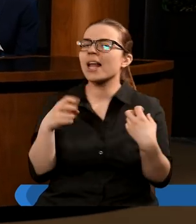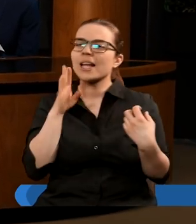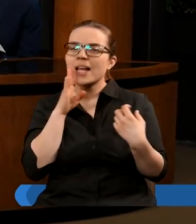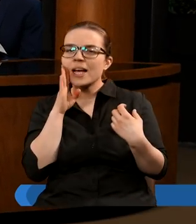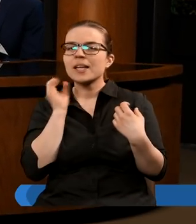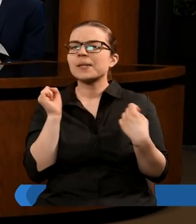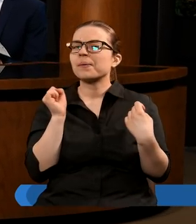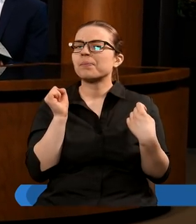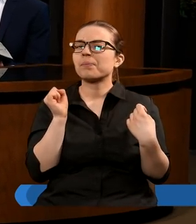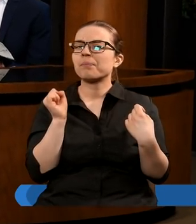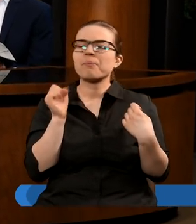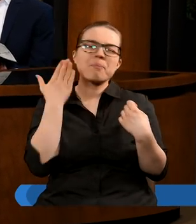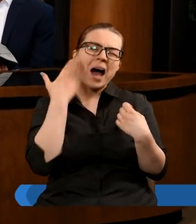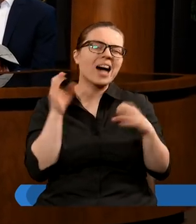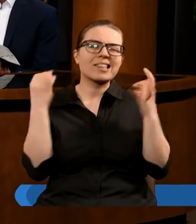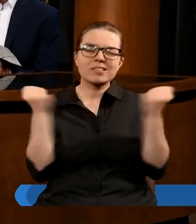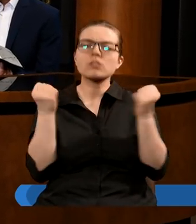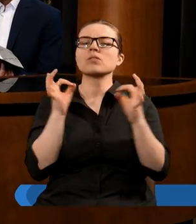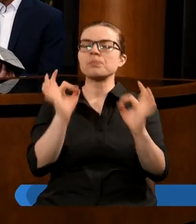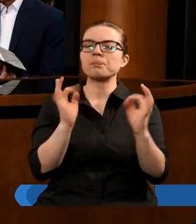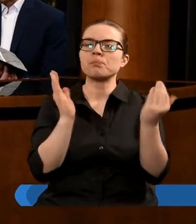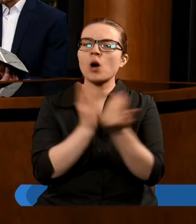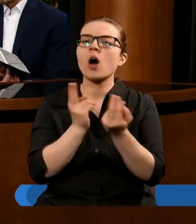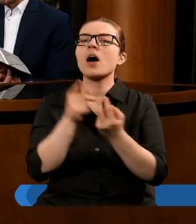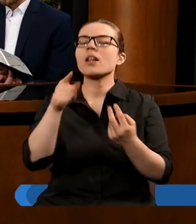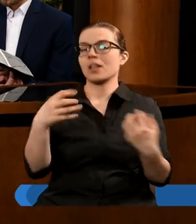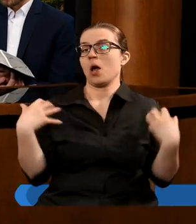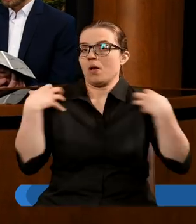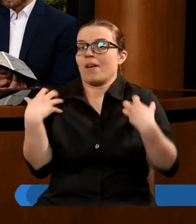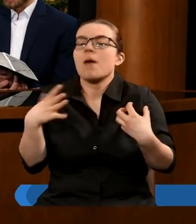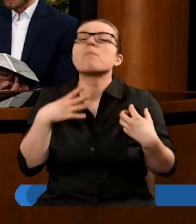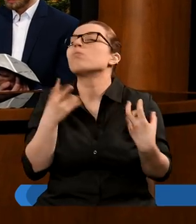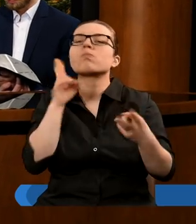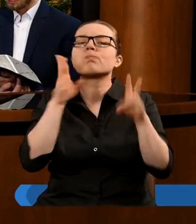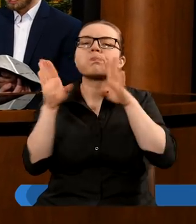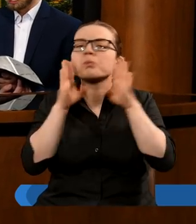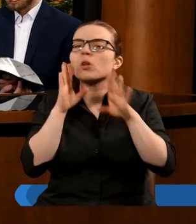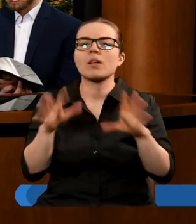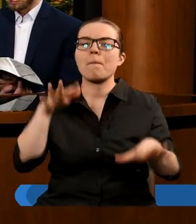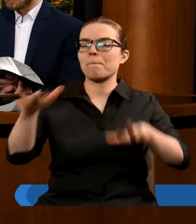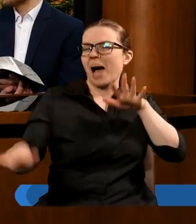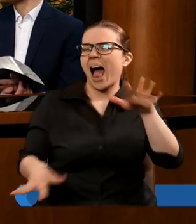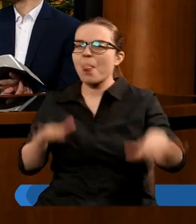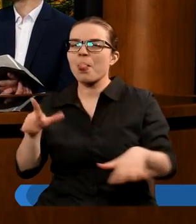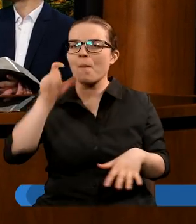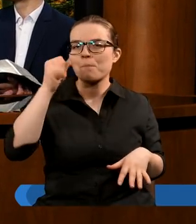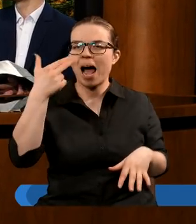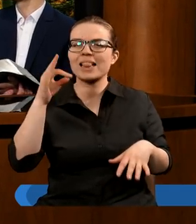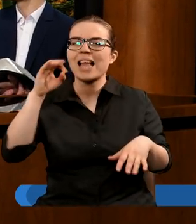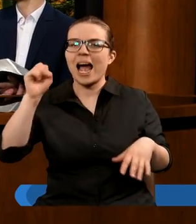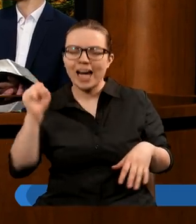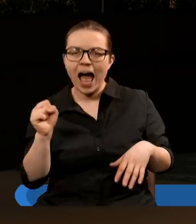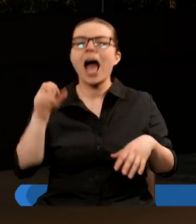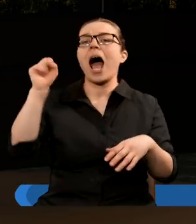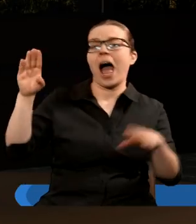bardzo charakterystyczne, czyli to zwierzę było podobno do pantery, nogi jego jak u niedźwiedzia,